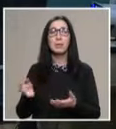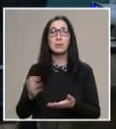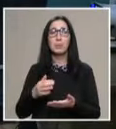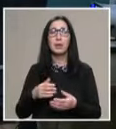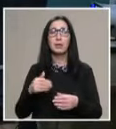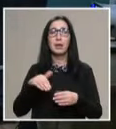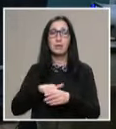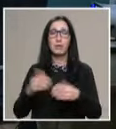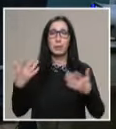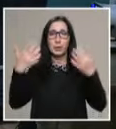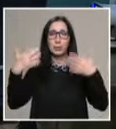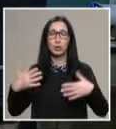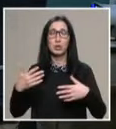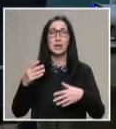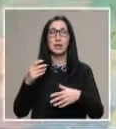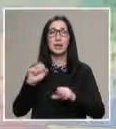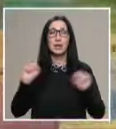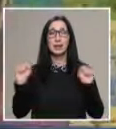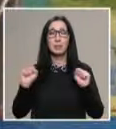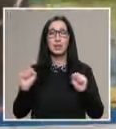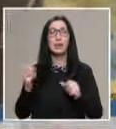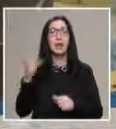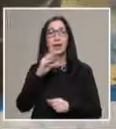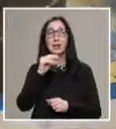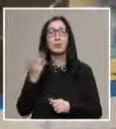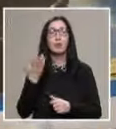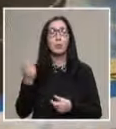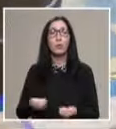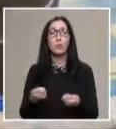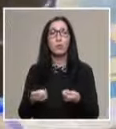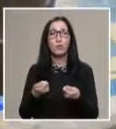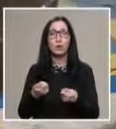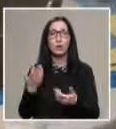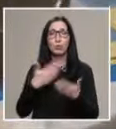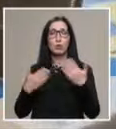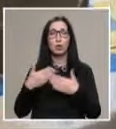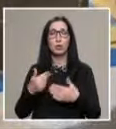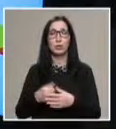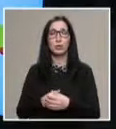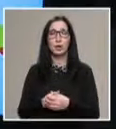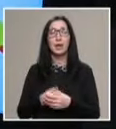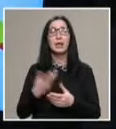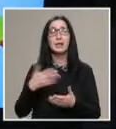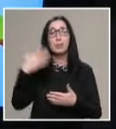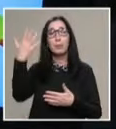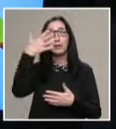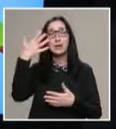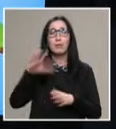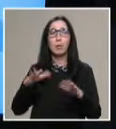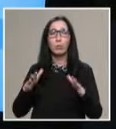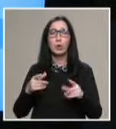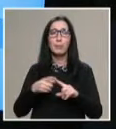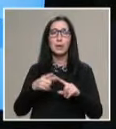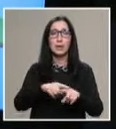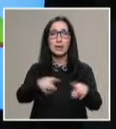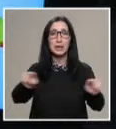математическата гимназия. Казва, че бил провокиран от училищната експозиция, която наскоро беше обновена. И си представил подобна